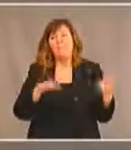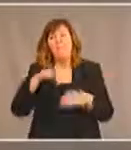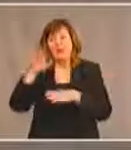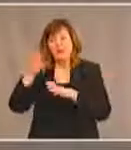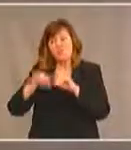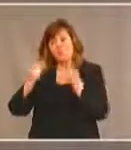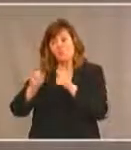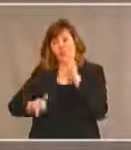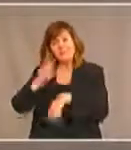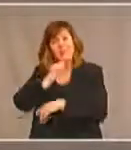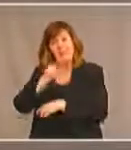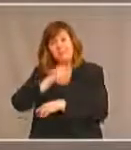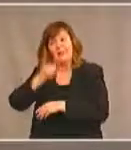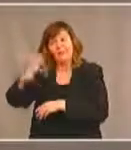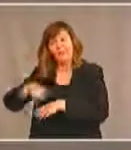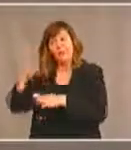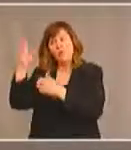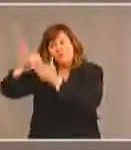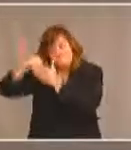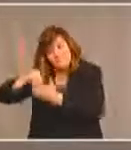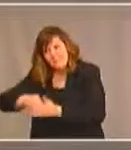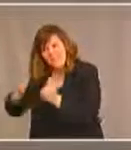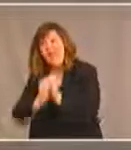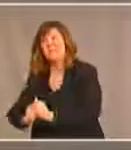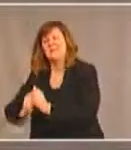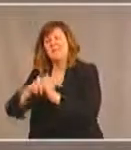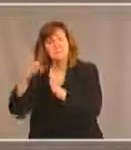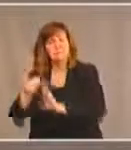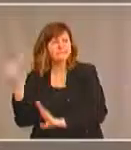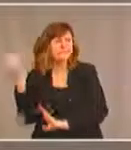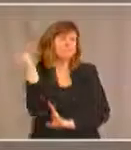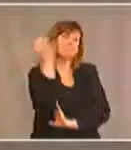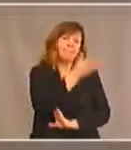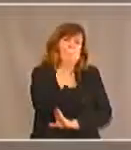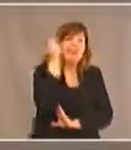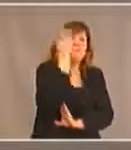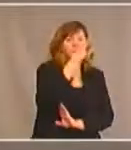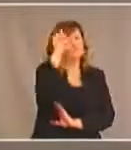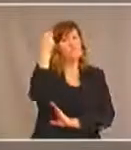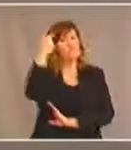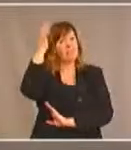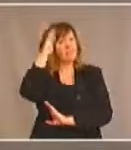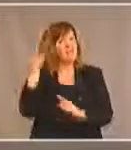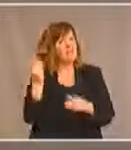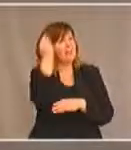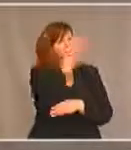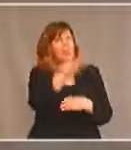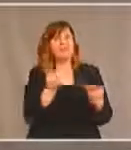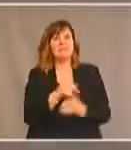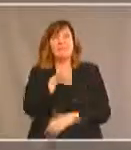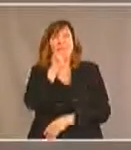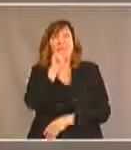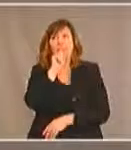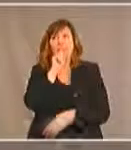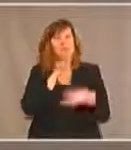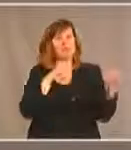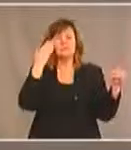il faudra travailler ensemble pour que la conception des maisons dans nos communautés réponde aux besoins de toute la population